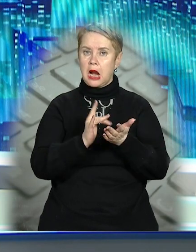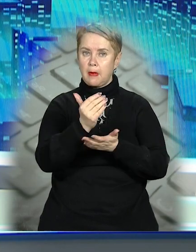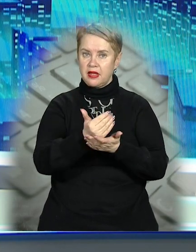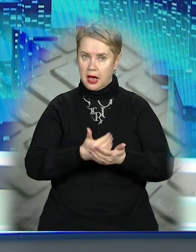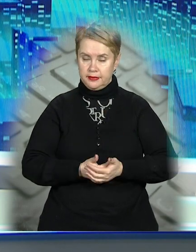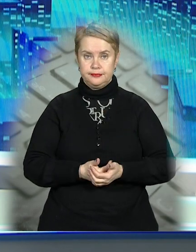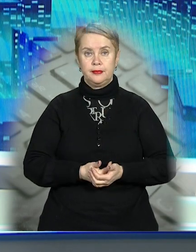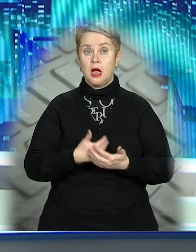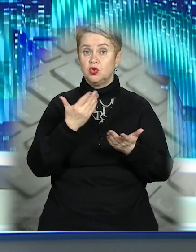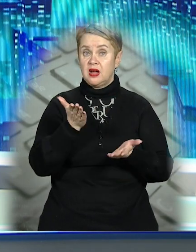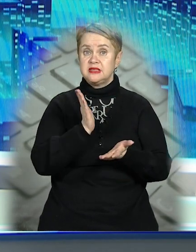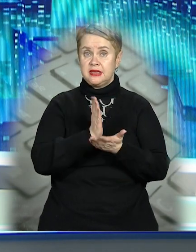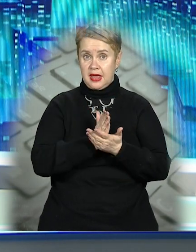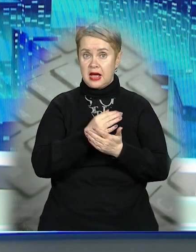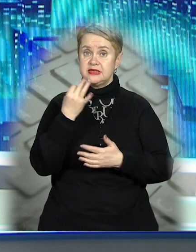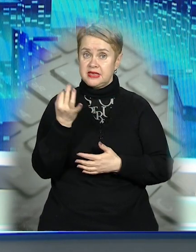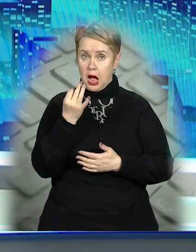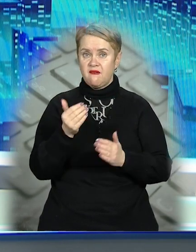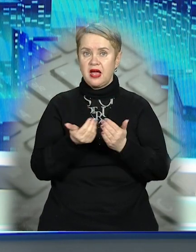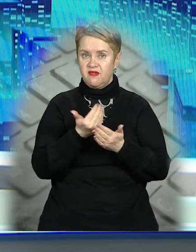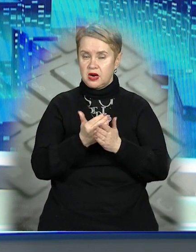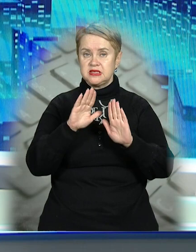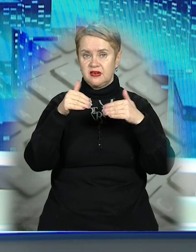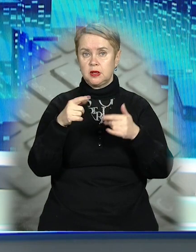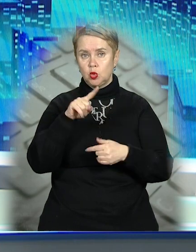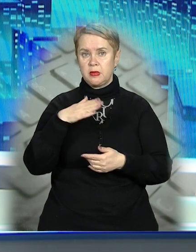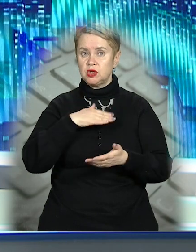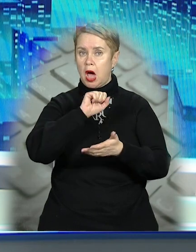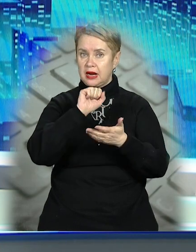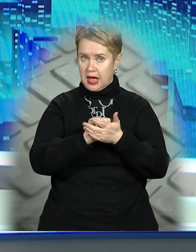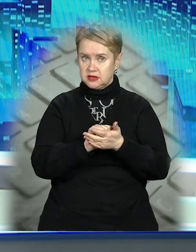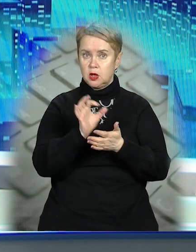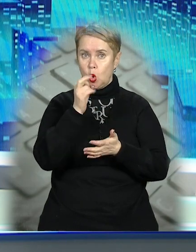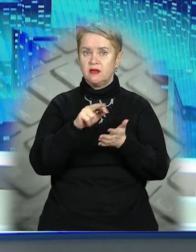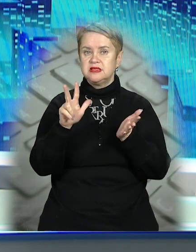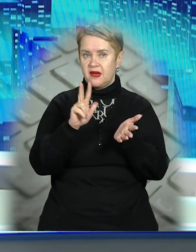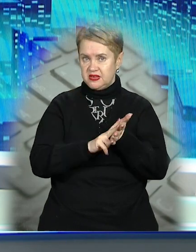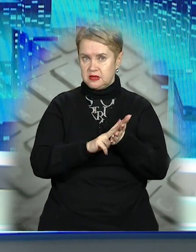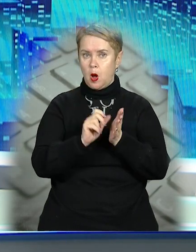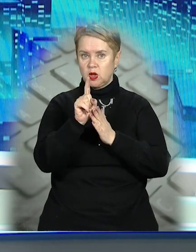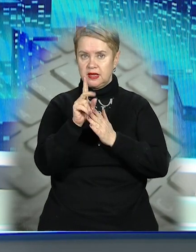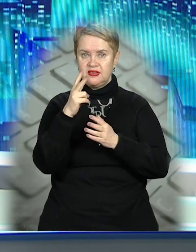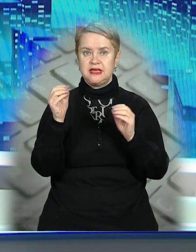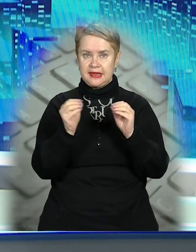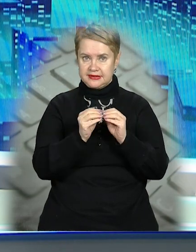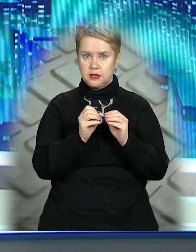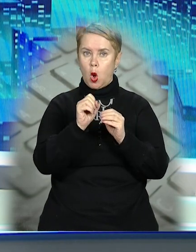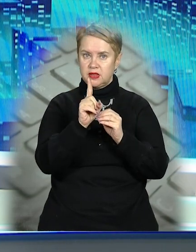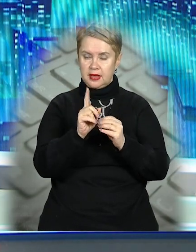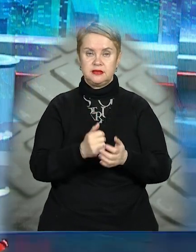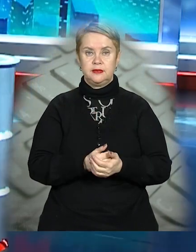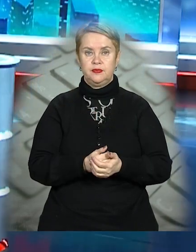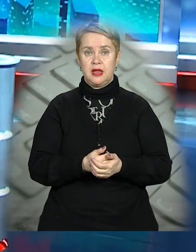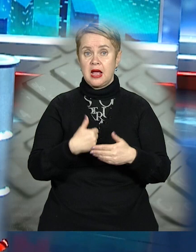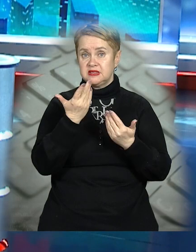у Телеграм-каналі. Ну, а якщо у вас є цікава інформація, звертайтесь на номер нашої редакції 098 11 210 11.